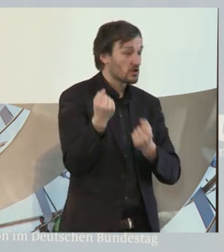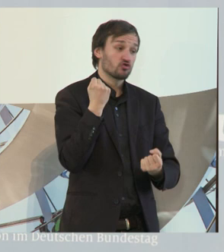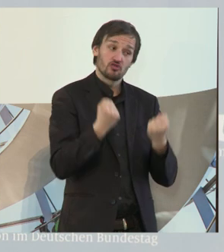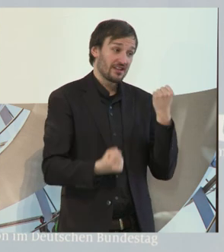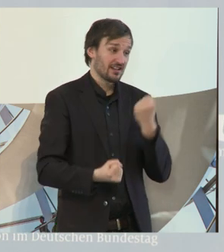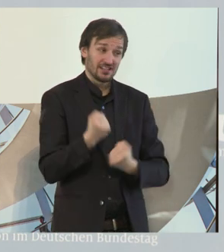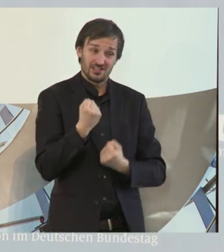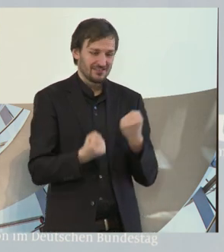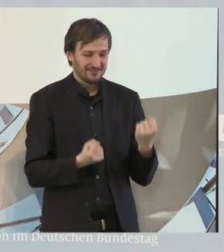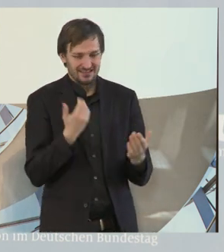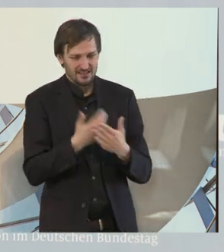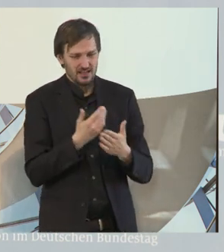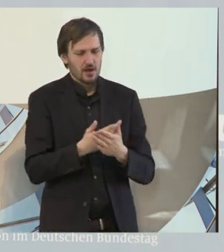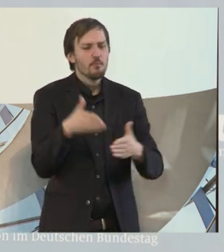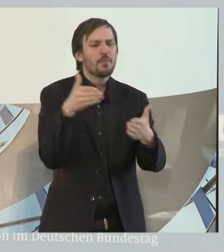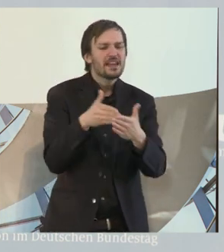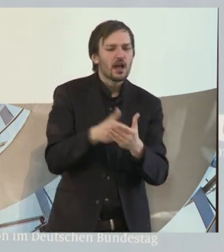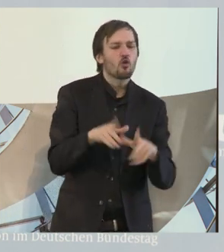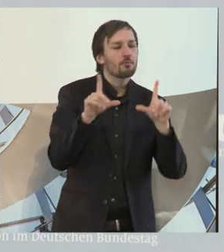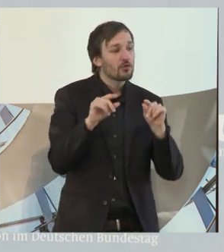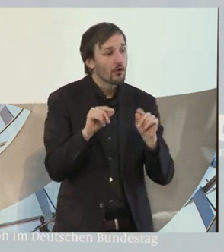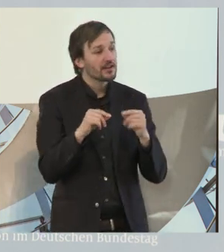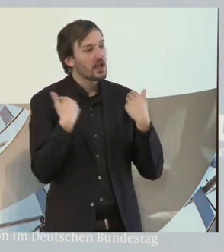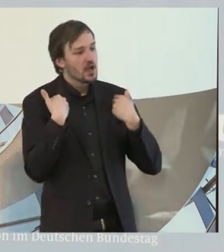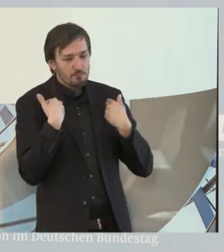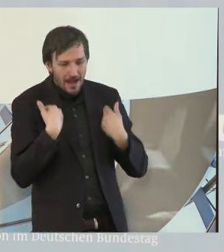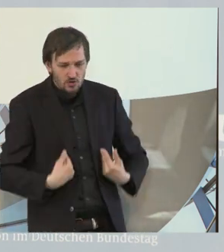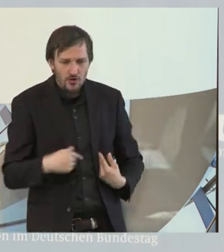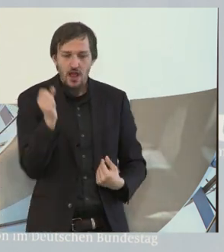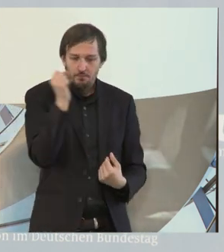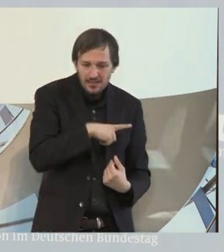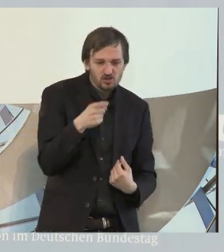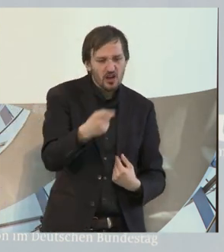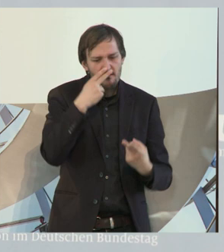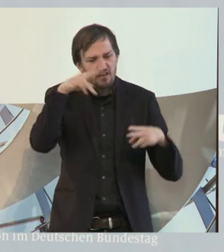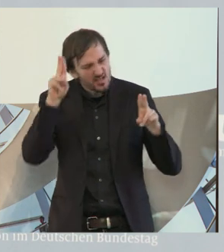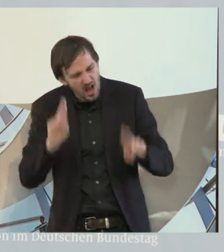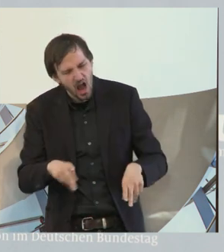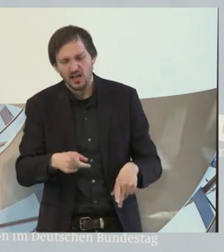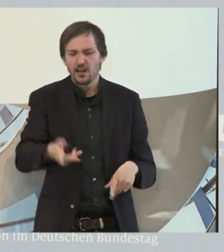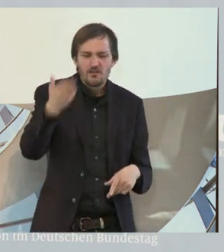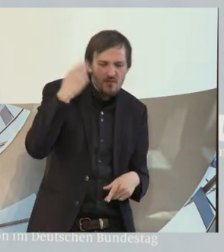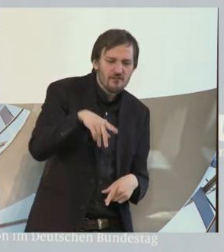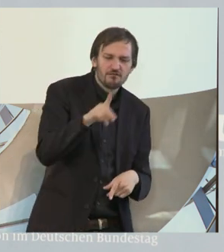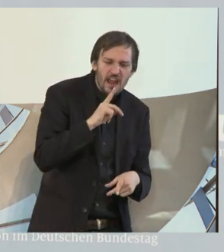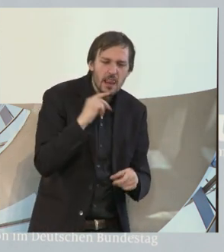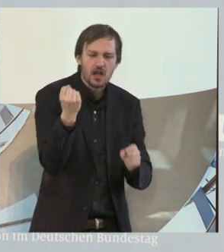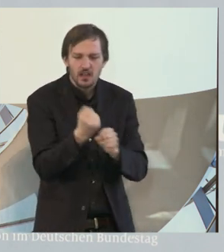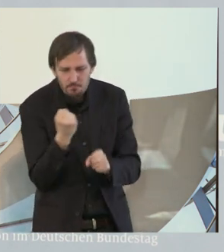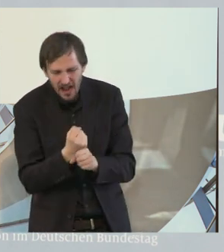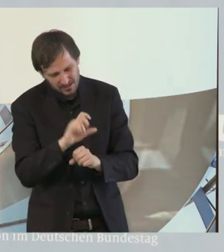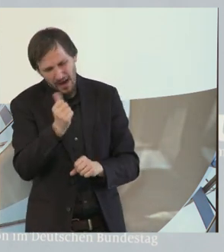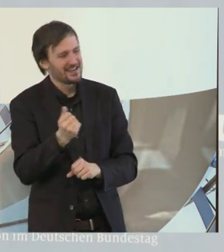dass Behinderung eben nichts zu tun hat mit persönlichem Pech oder Versagen oder Fehlern, die man gemacht hat in den allermeisten Fällen